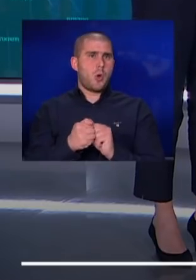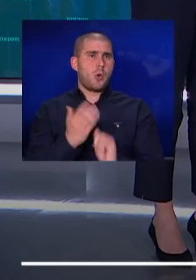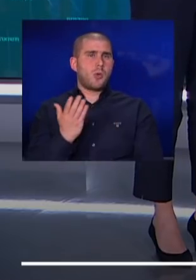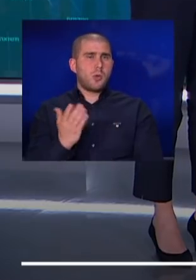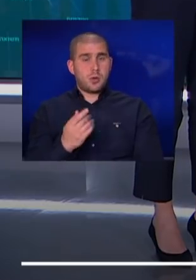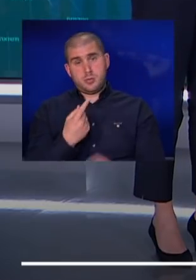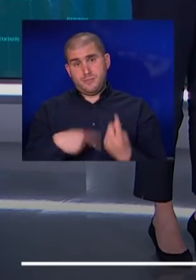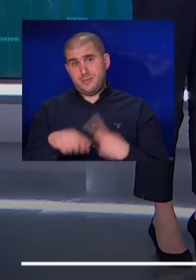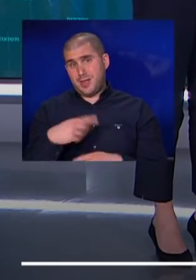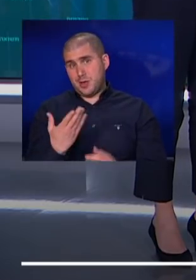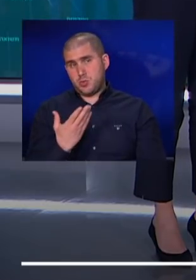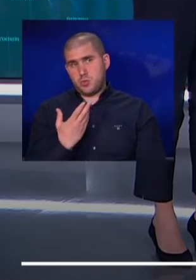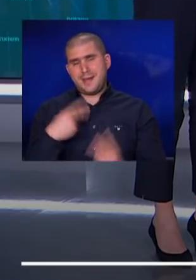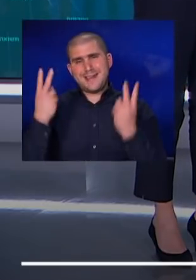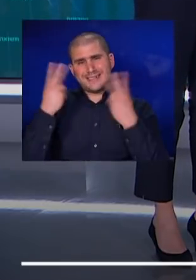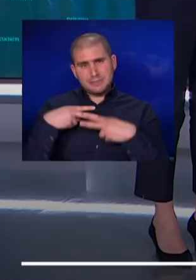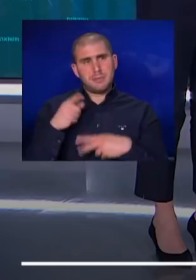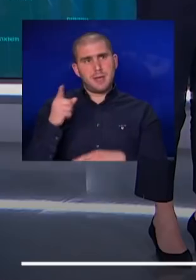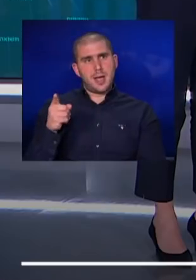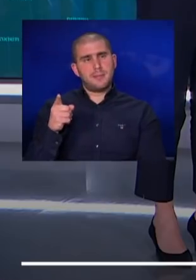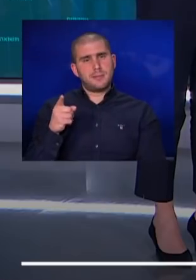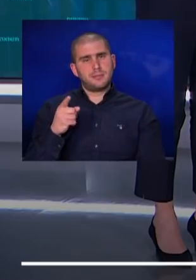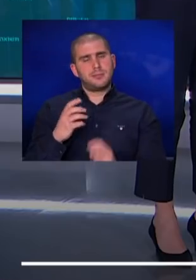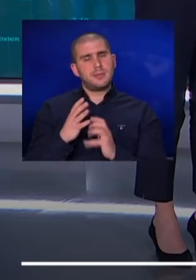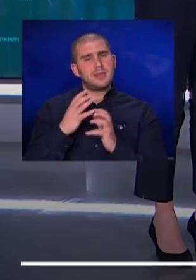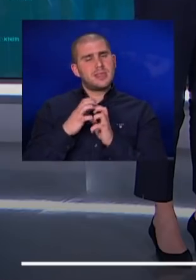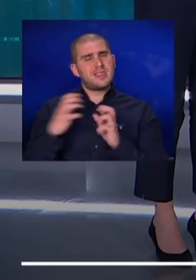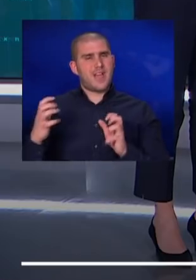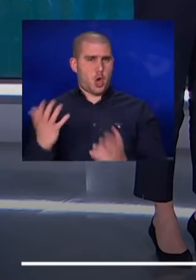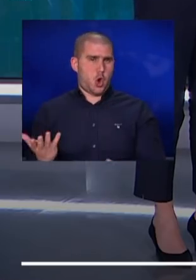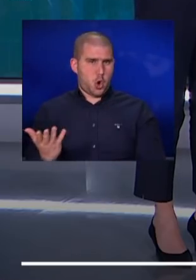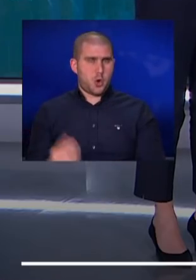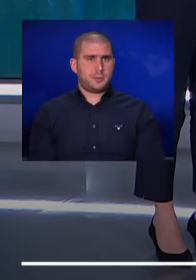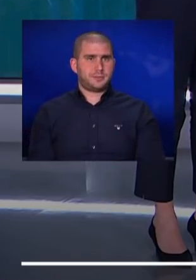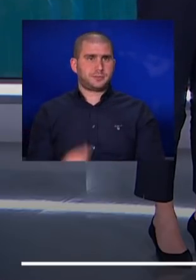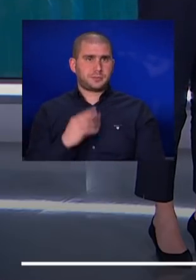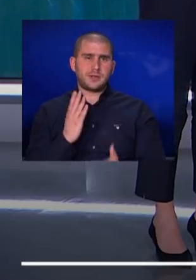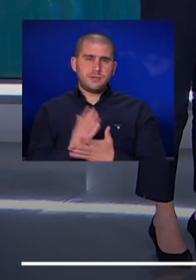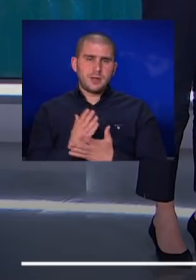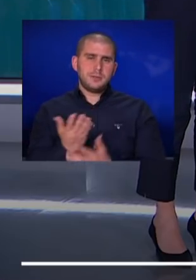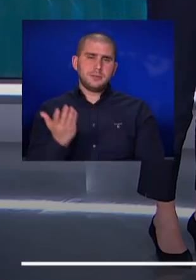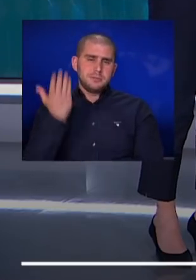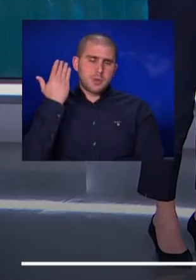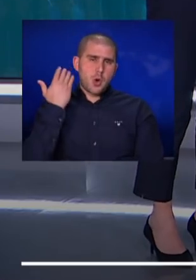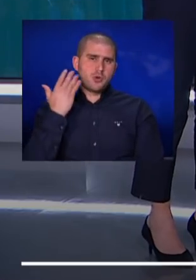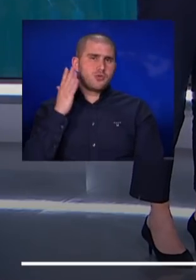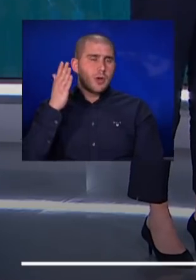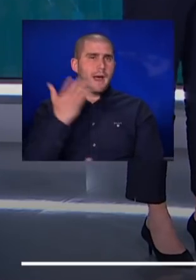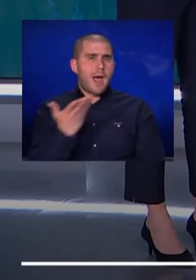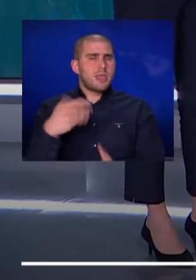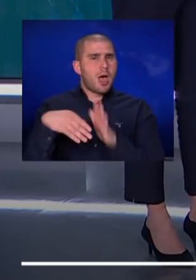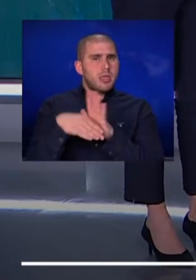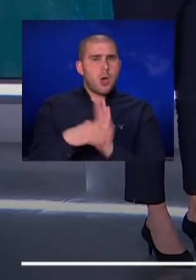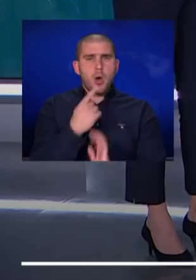ואנחנו, ההסכמים שלנו הם הסכומים הסכמים ארוכי טווח אנחנו סגורים המון המון המון זמן קדימה אין איזו תנאיה כזאת